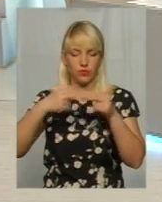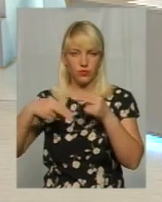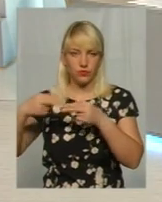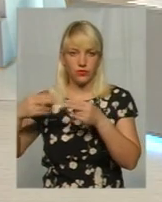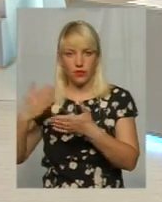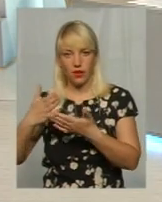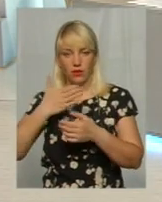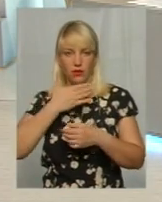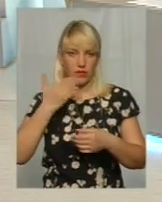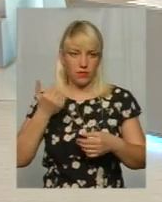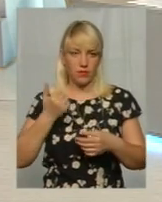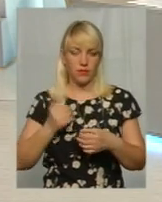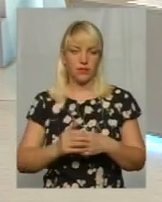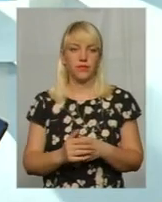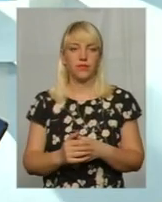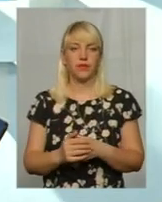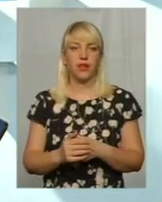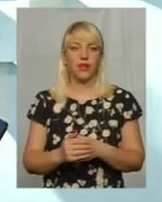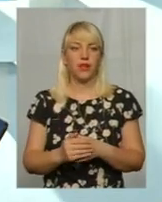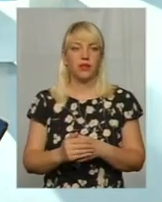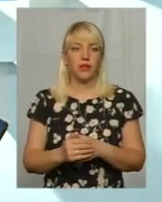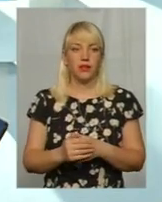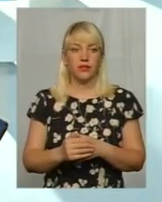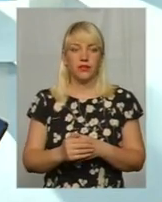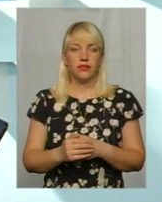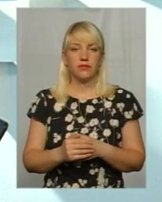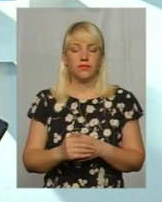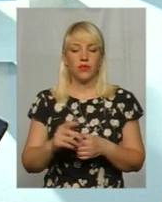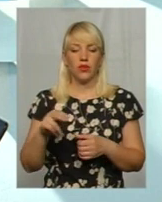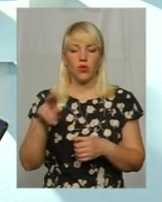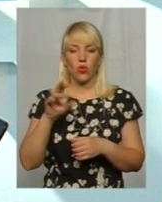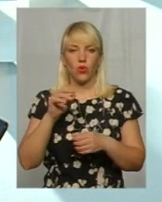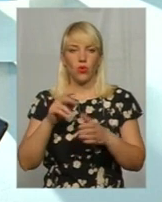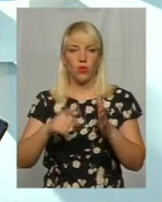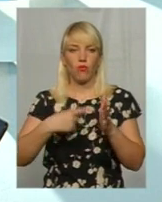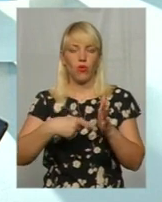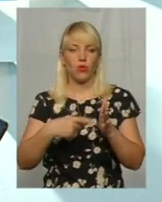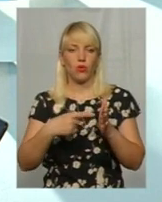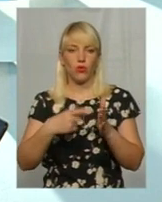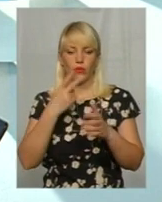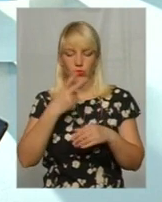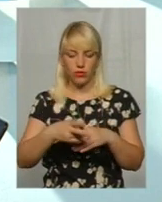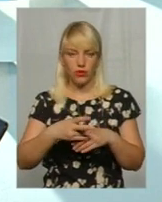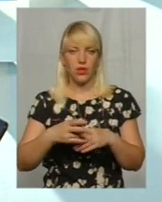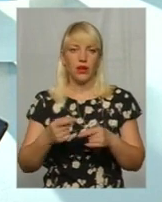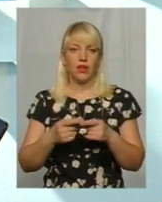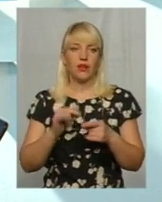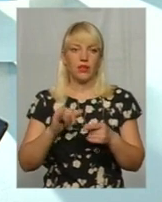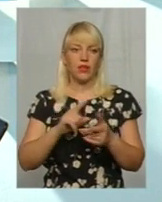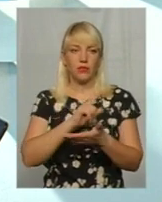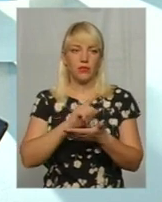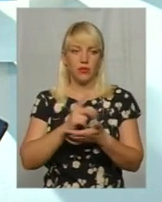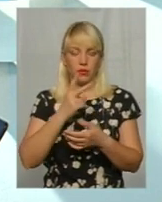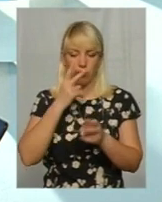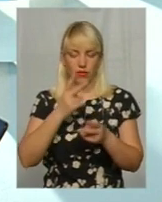ізольована проводка, яка, власне, надуває, до механізму, який, власне, надуває цей маршрут, обов'язково звертати увагу, чи встановлені якісь